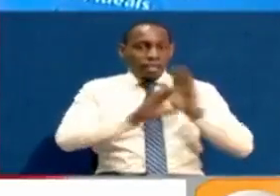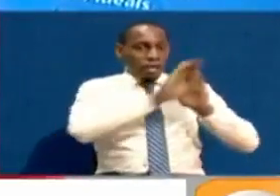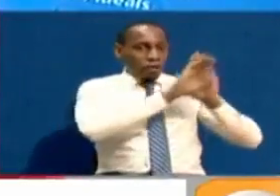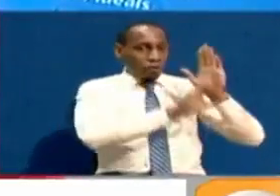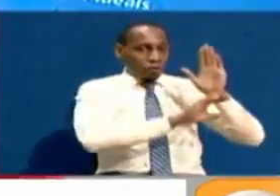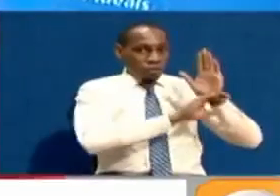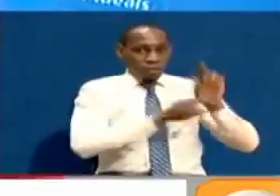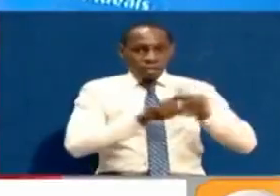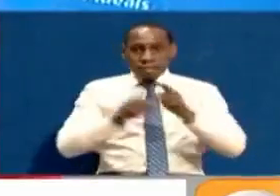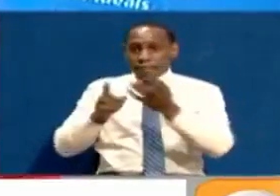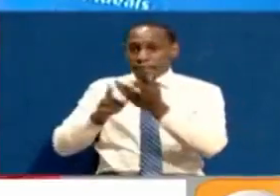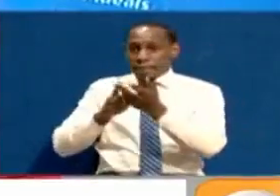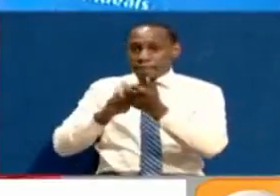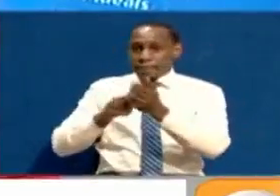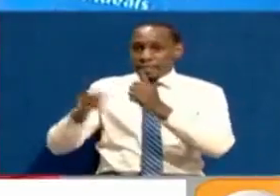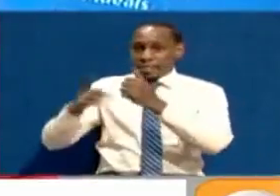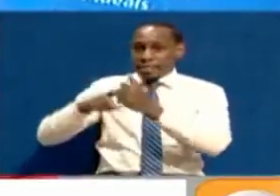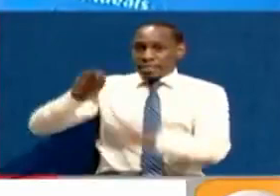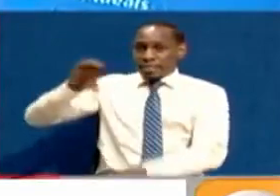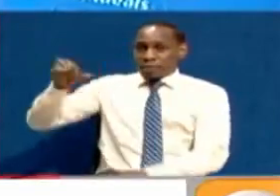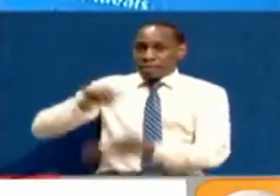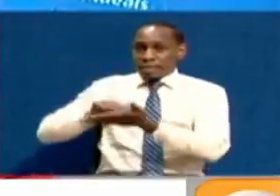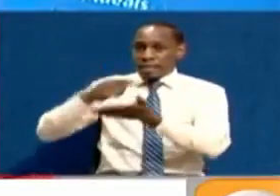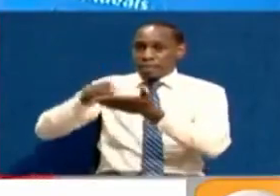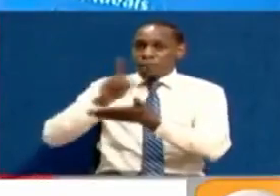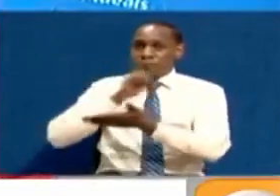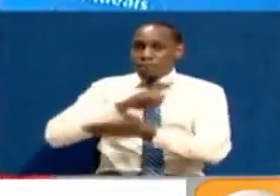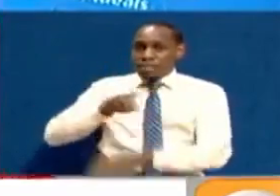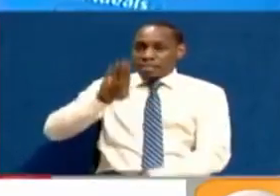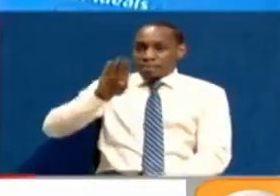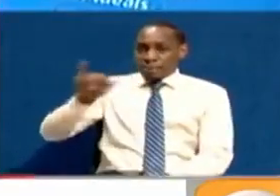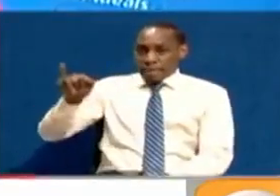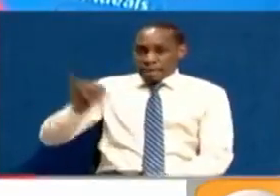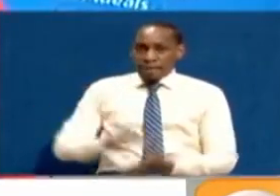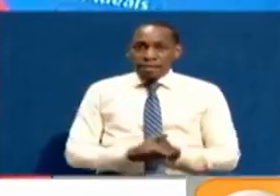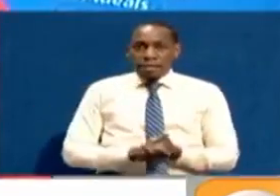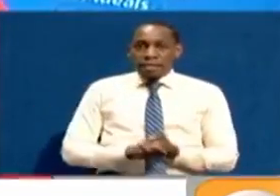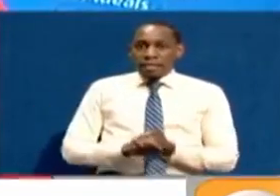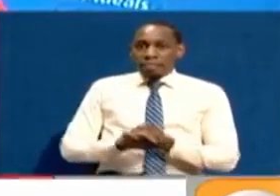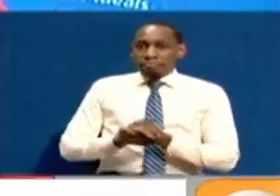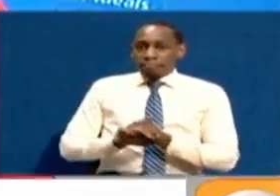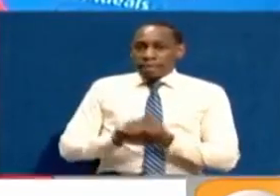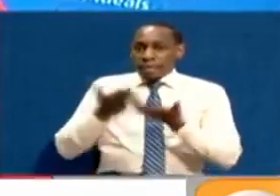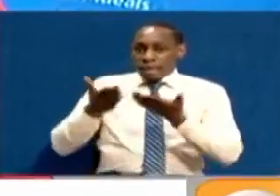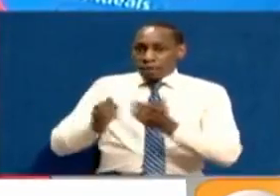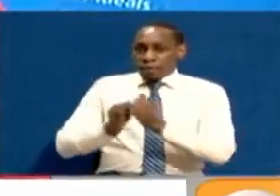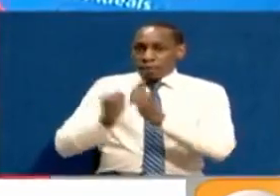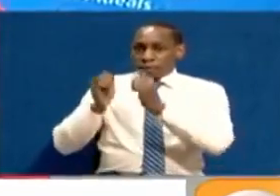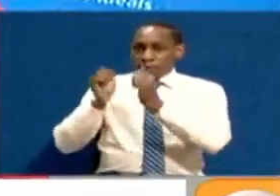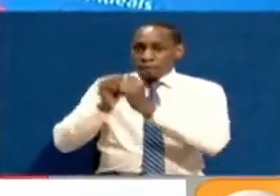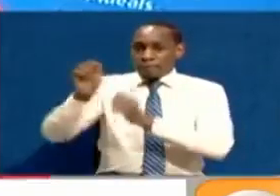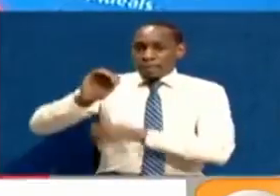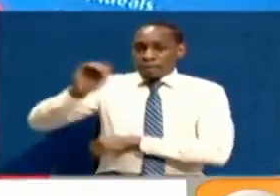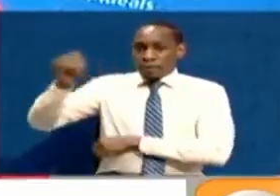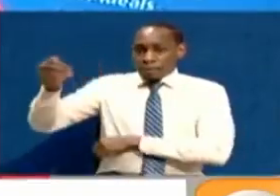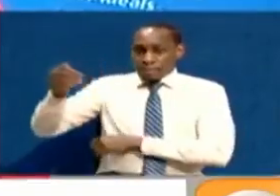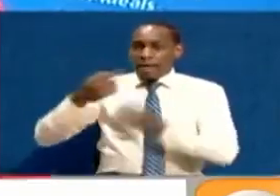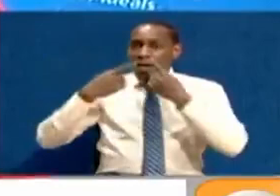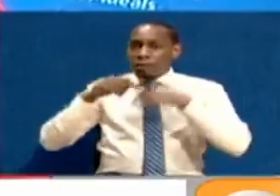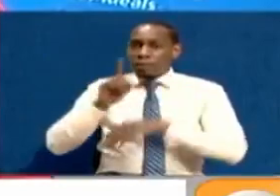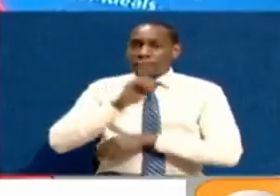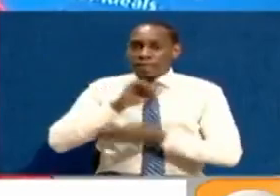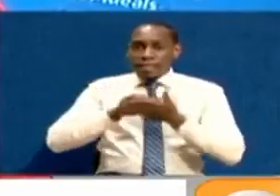katiba na kufikisha sita mabunge ya ilo sema ndio kwa mchakato wa BBI. Angalawa mabunge mengine kumi na matano ya